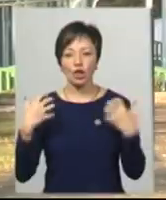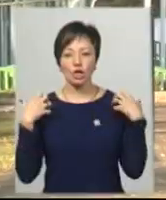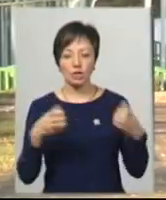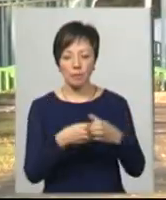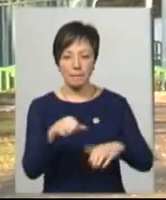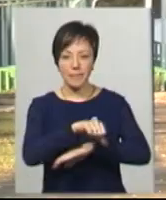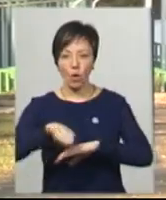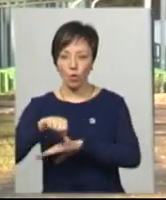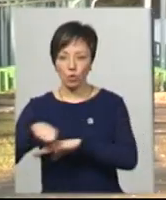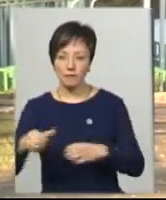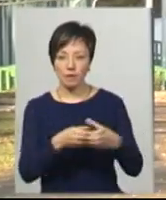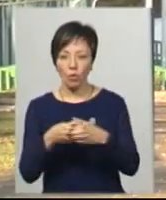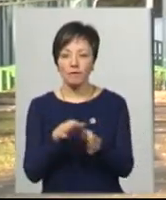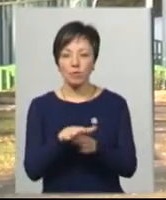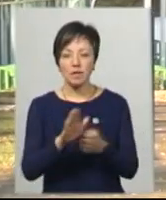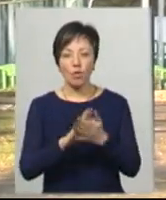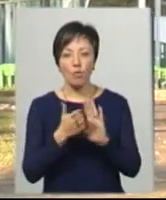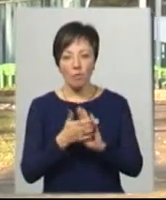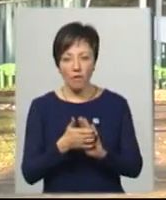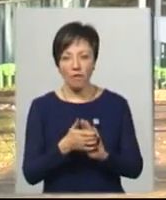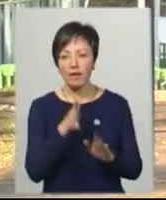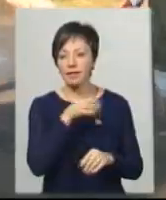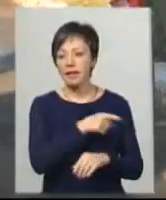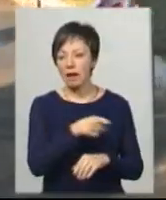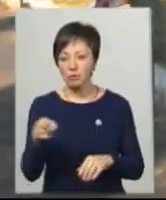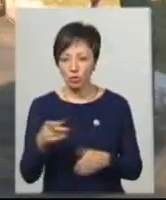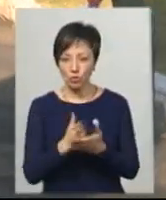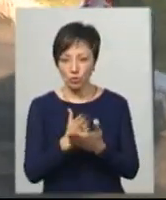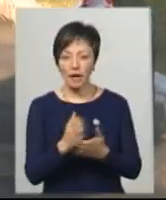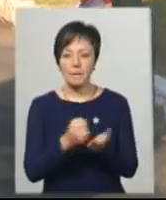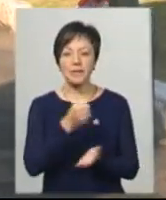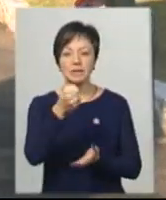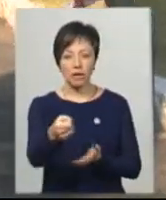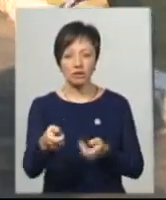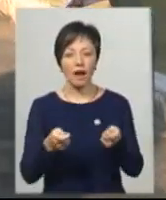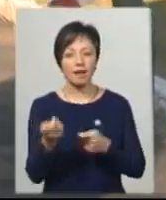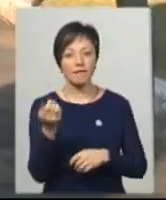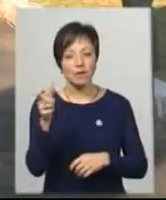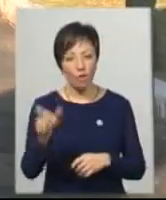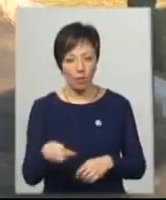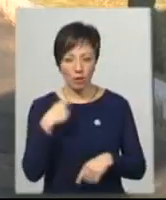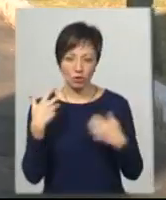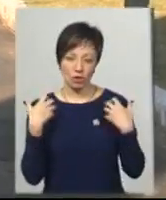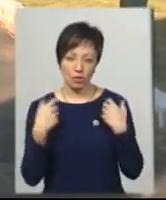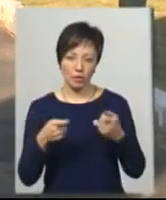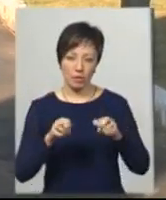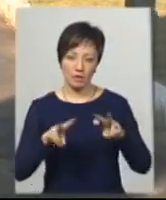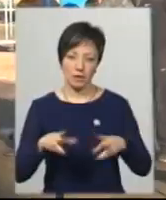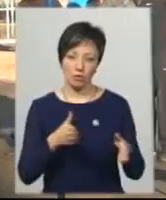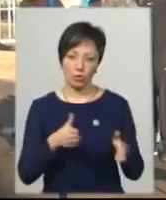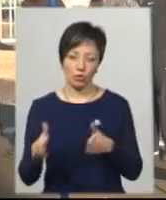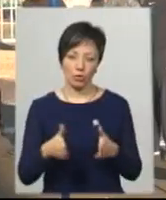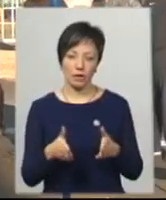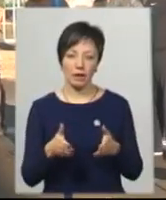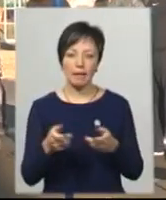прикордонних загонів відбувався за умов проходження терміну служби, а також призначення керівником, каже начальник управління професійної підготовки